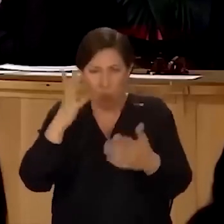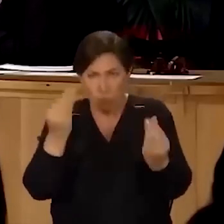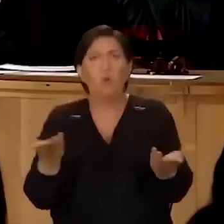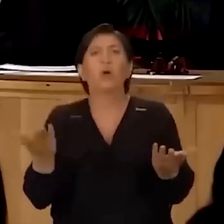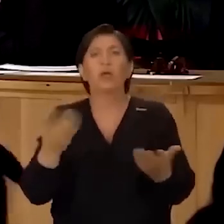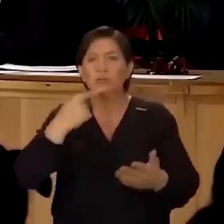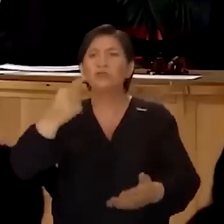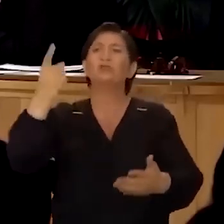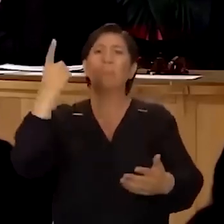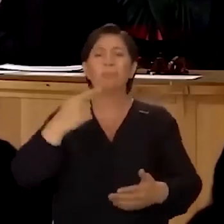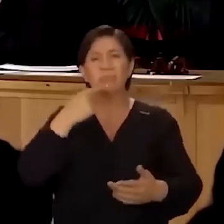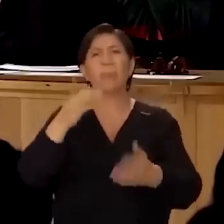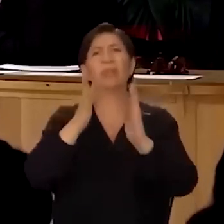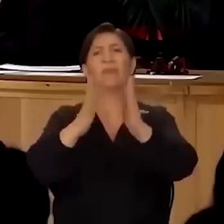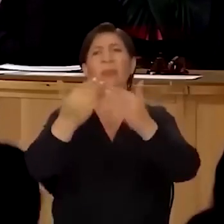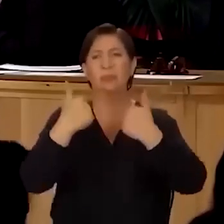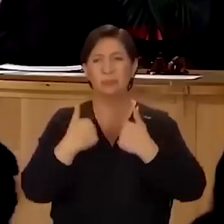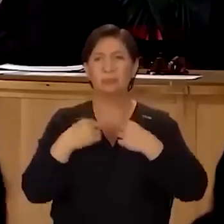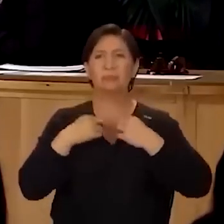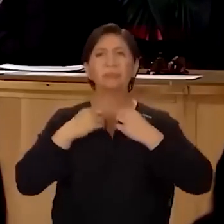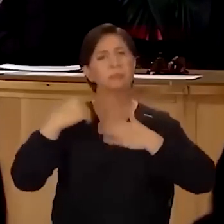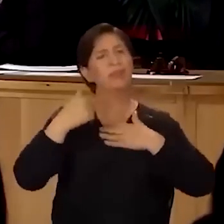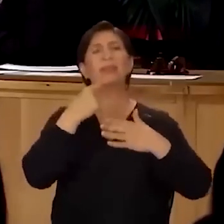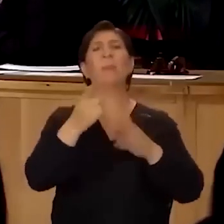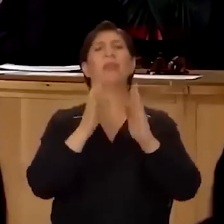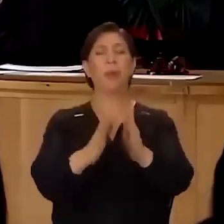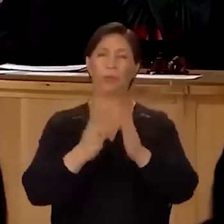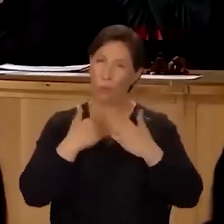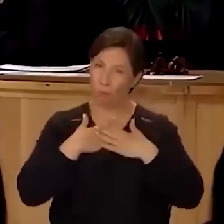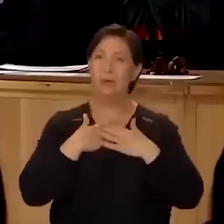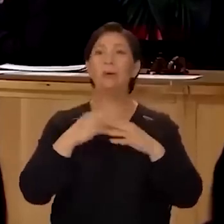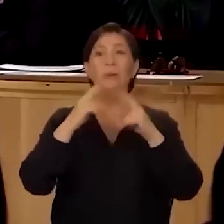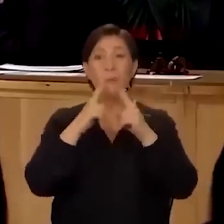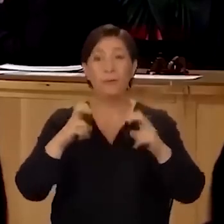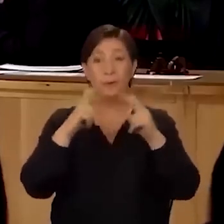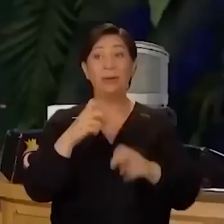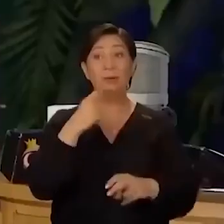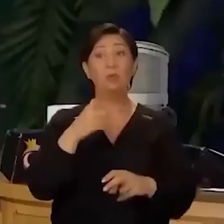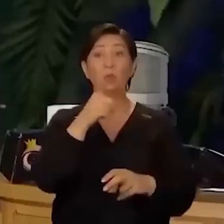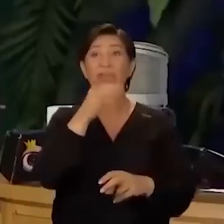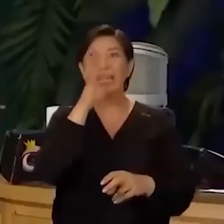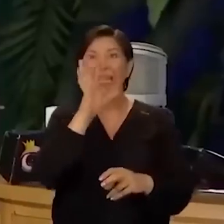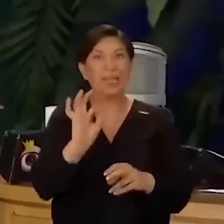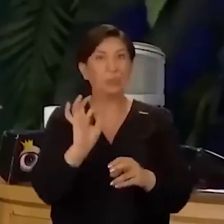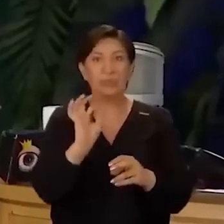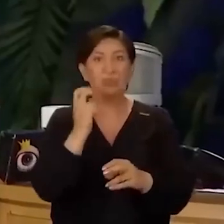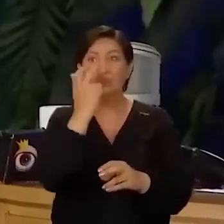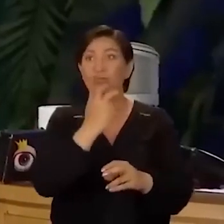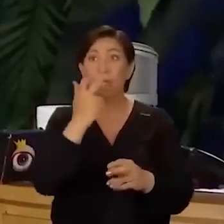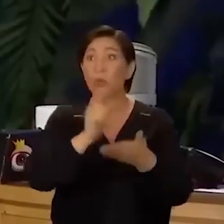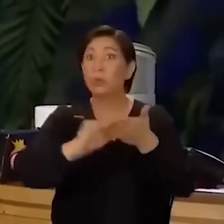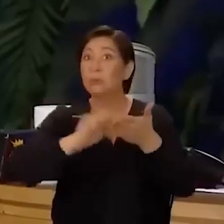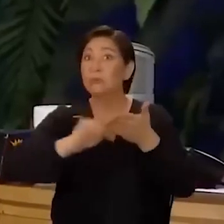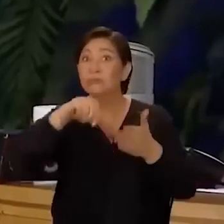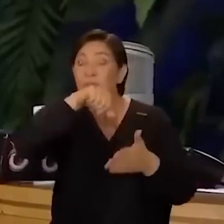dedirtmiyorsunuz lan diyeceğim işte dedim. Demeye devam ettim. O zaman ben de demeye devam ediyorum. Araştırmış demiş ki ya bu kimin türküsü, kim